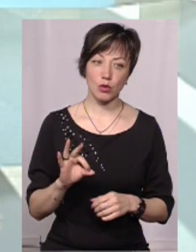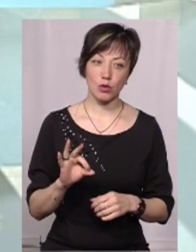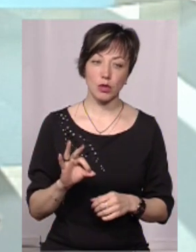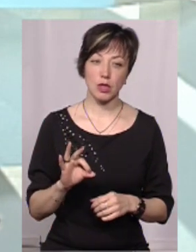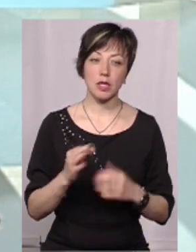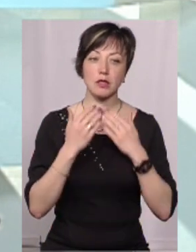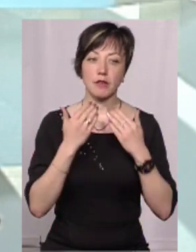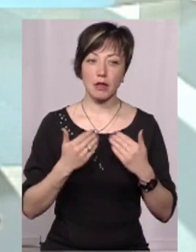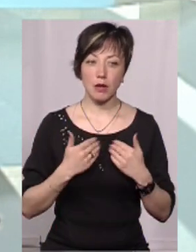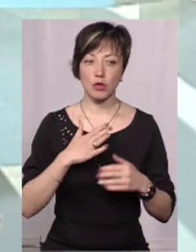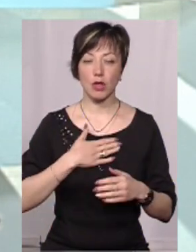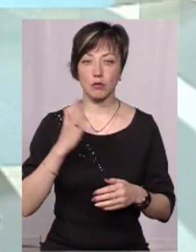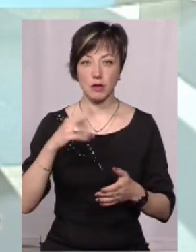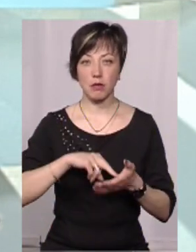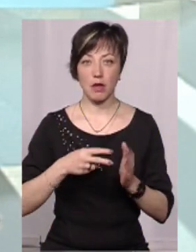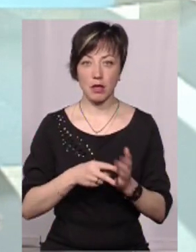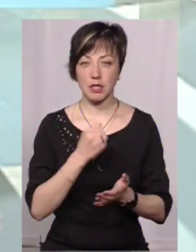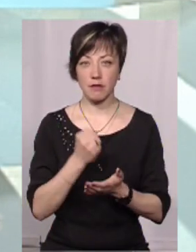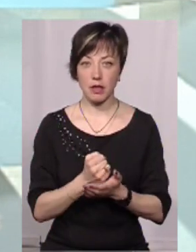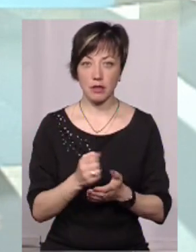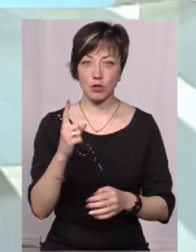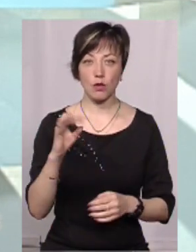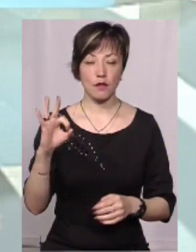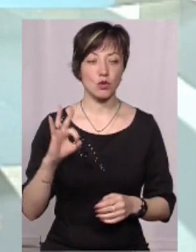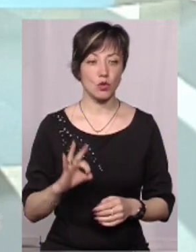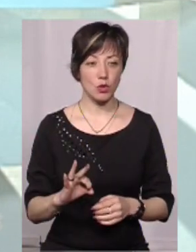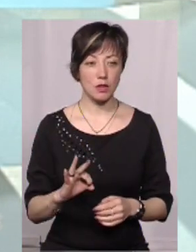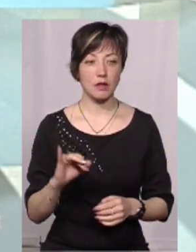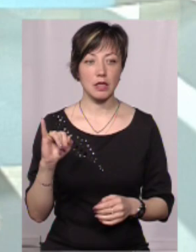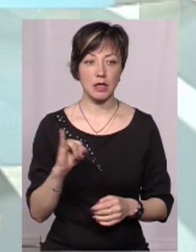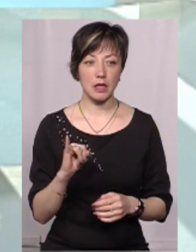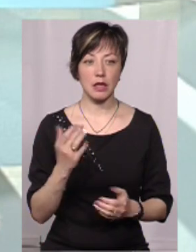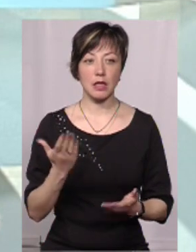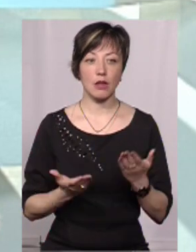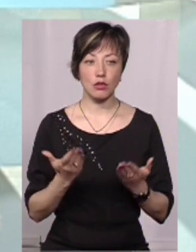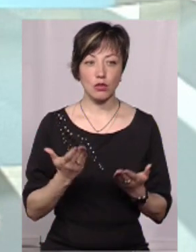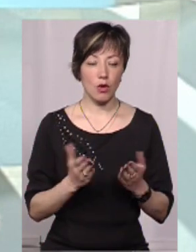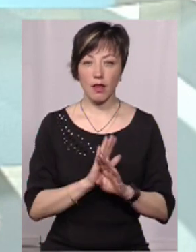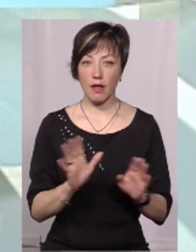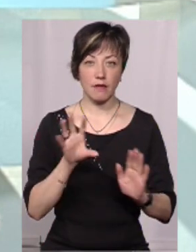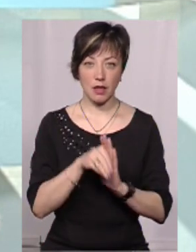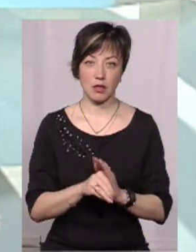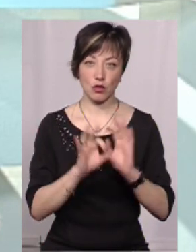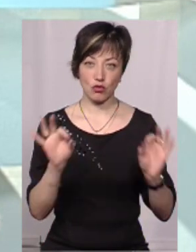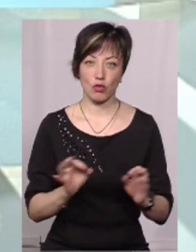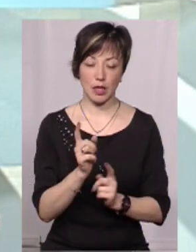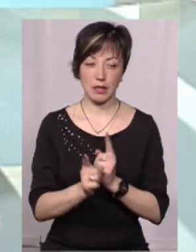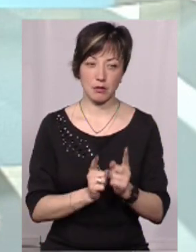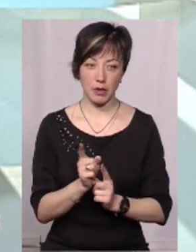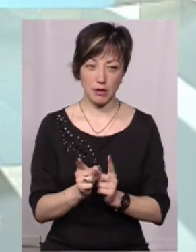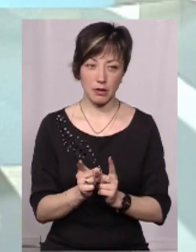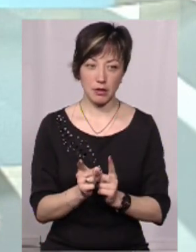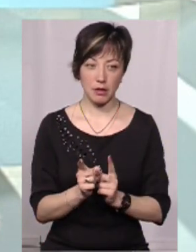то звертаємось до нашого перспективного плану, який в нас затверджений на всі 100%. І, в принципі, якщо не внести жодних змін, то